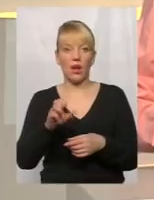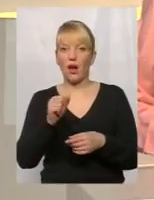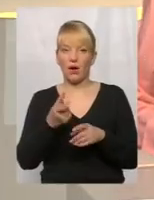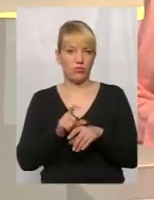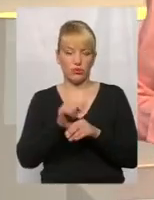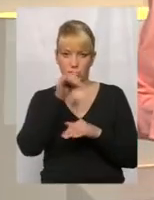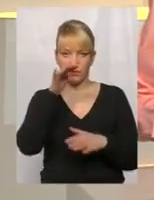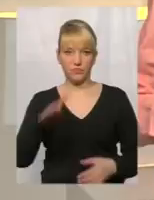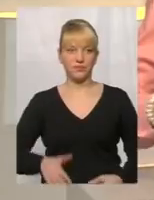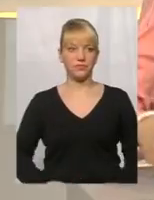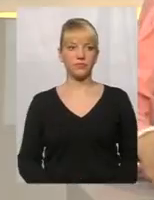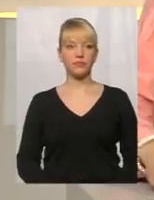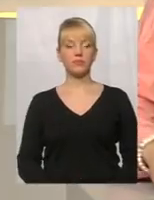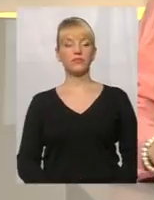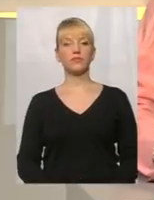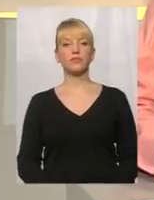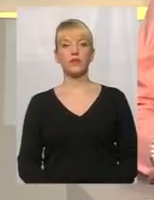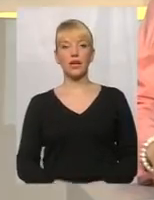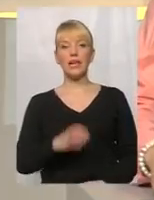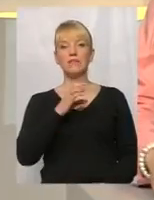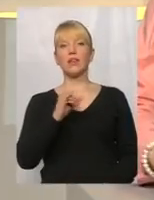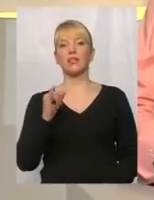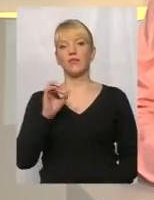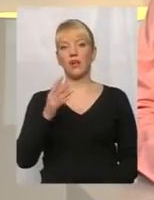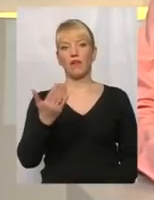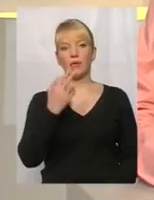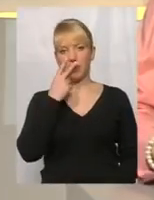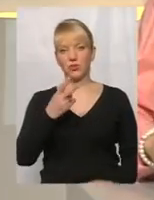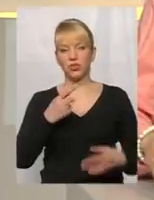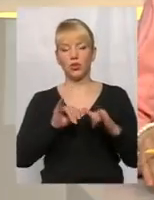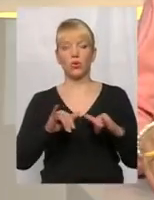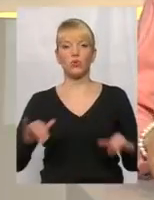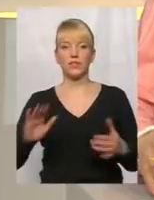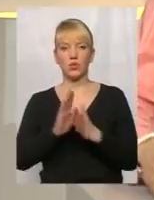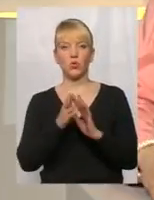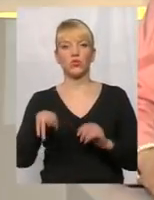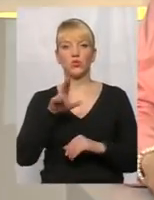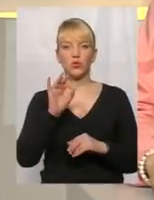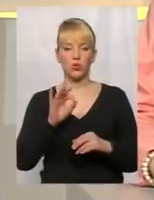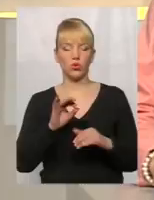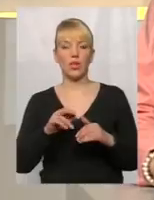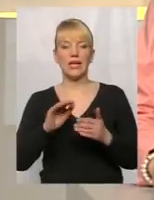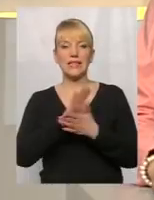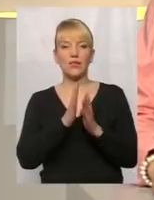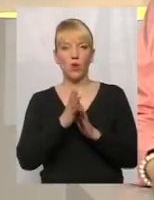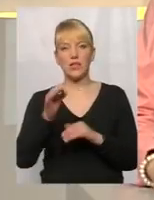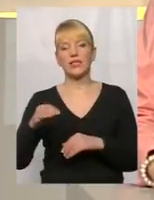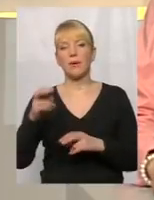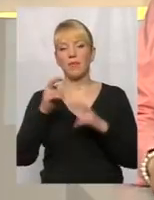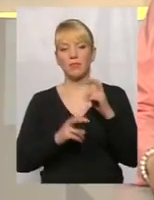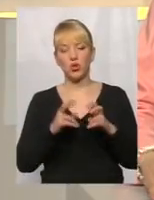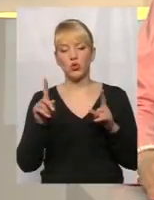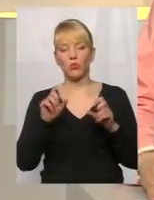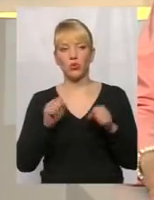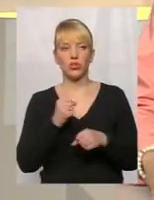Івановна, як Ви бачите розвиток ситуації довкола підприємства? Що можна зробити для того,